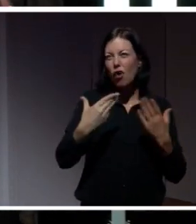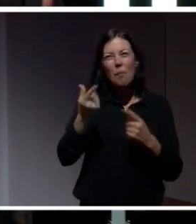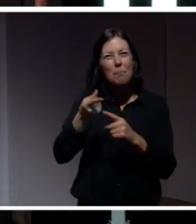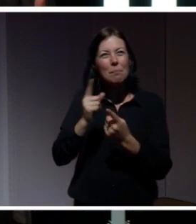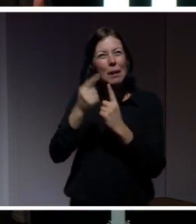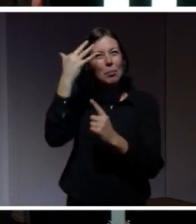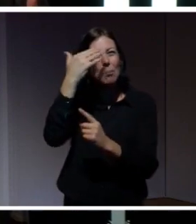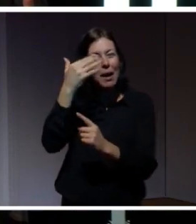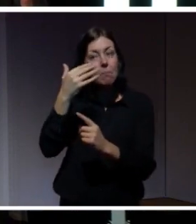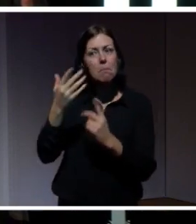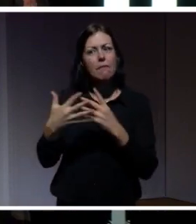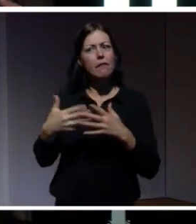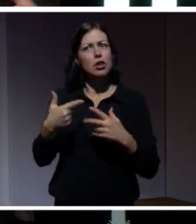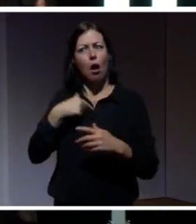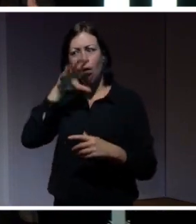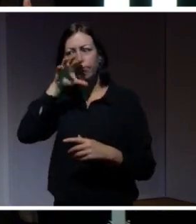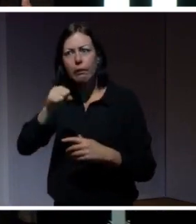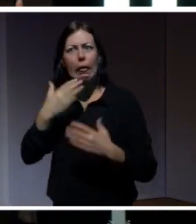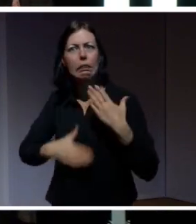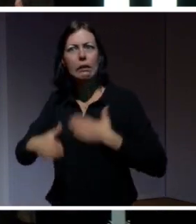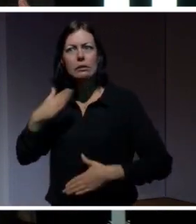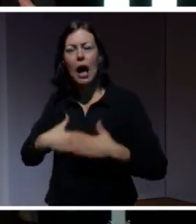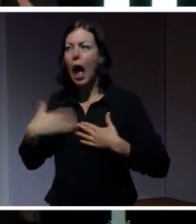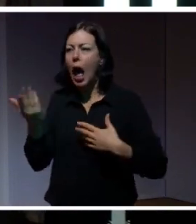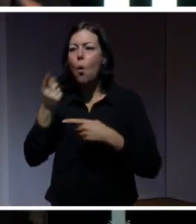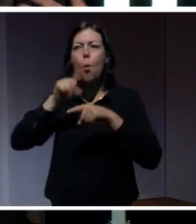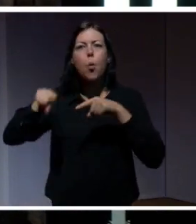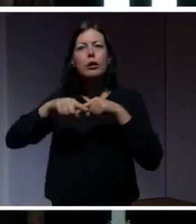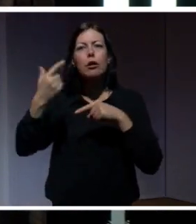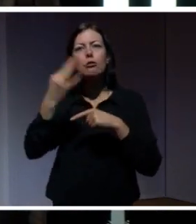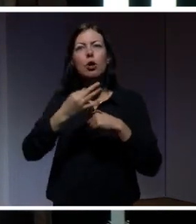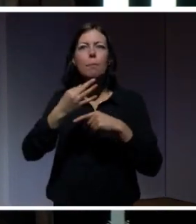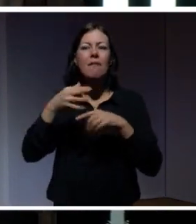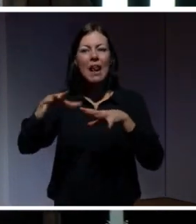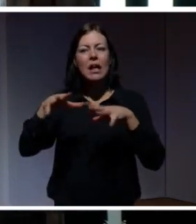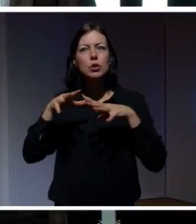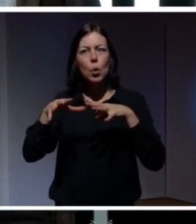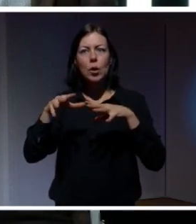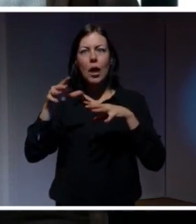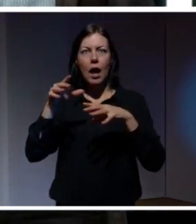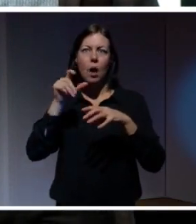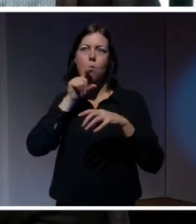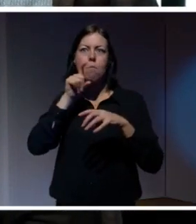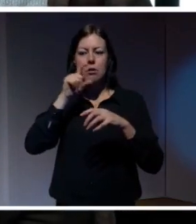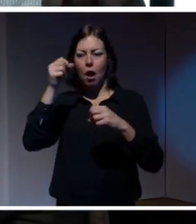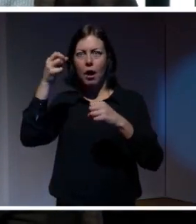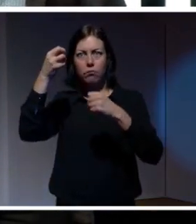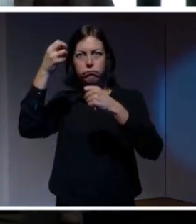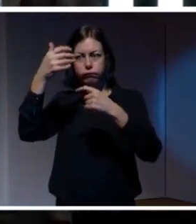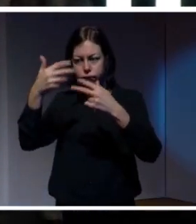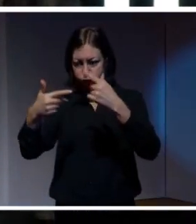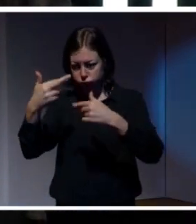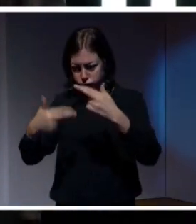gjorde mig intresserad av det här, det var vilka olika typer av reaktioner som följde det här inlägget. Om man tittar